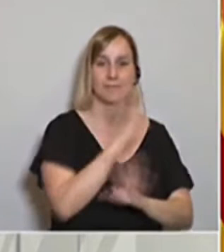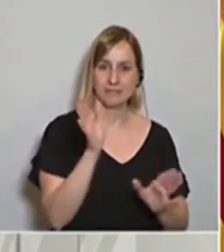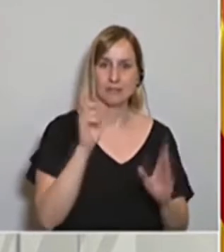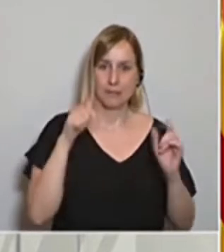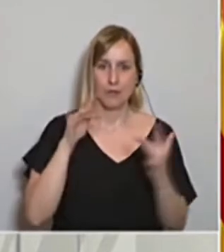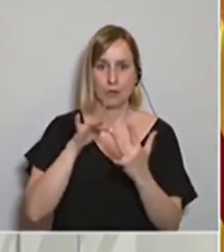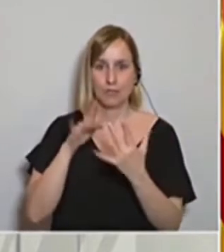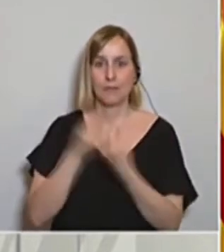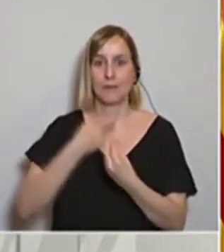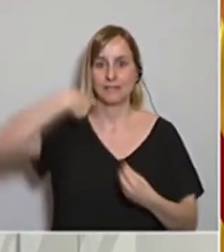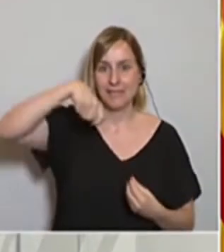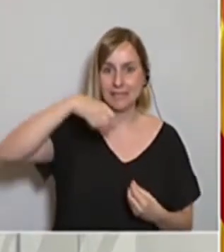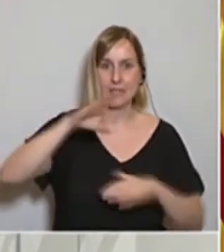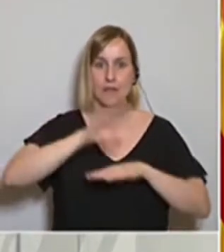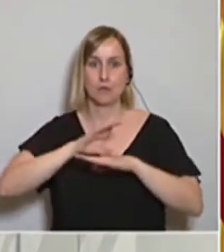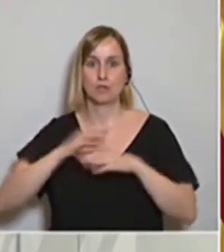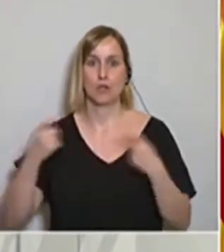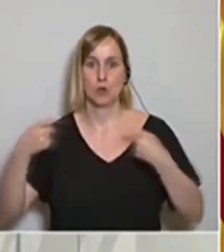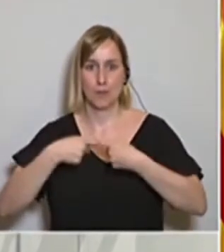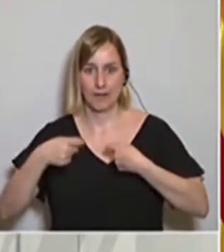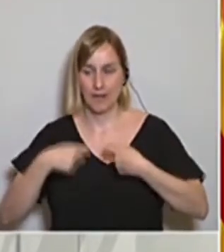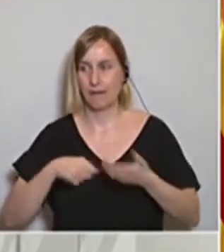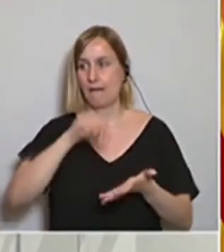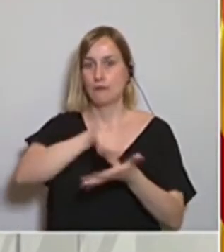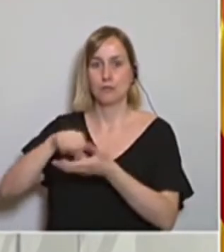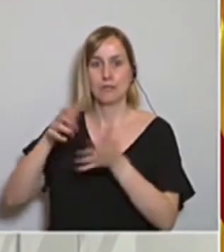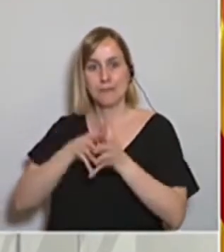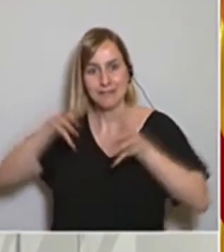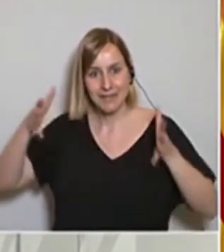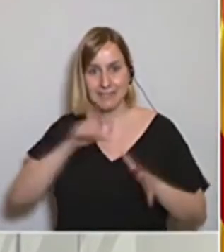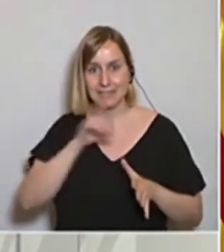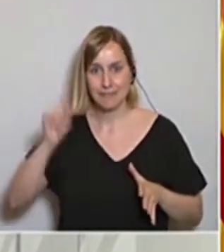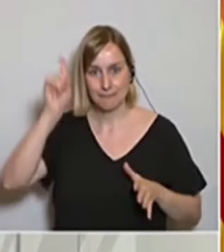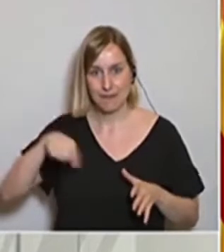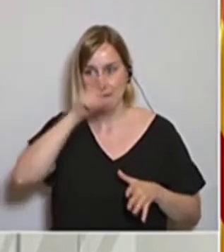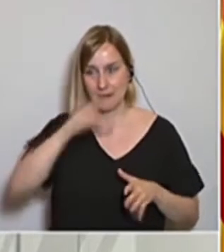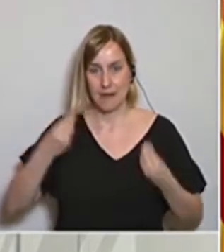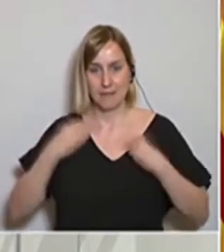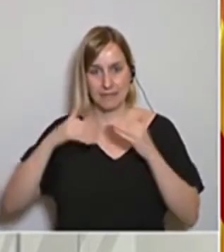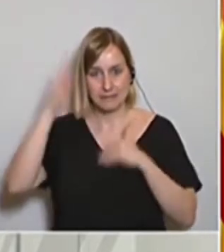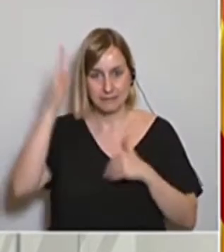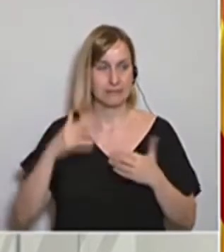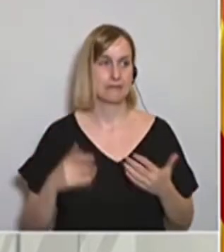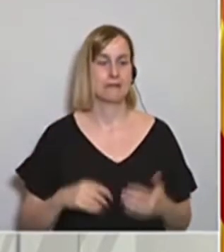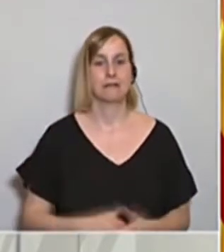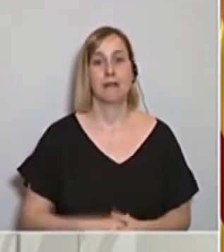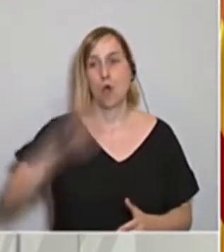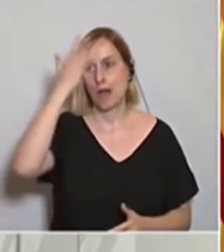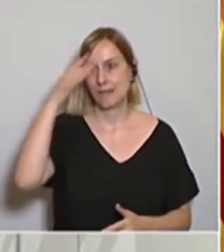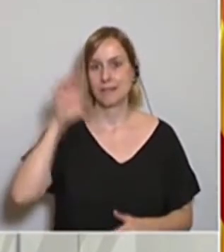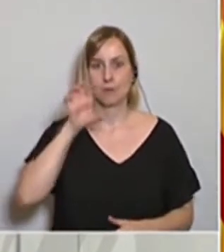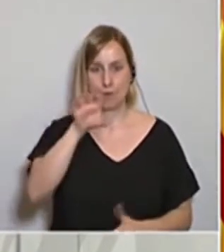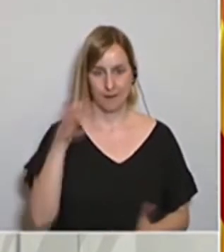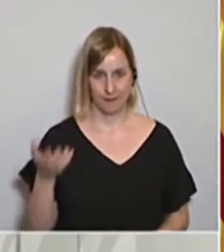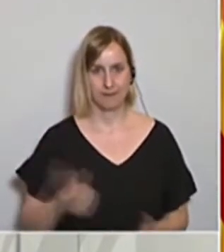també amb presidències de consells comarcals, amb ciutats més grans de 100.000 habitants, amb les ciutats capitals de comarca, en aquest